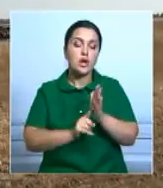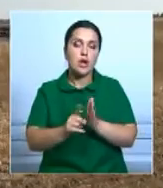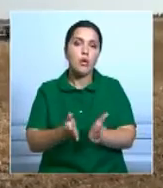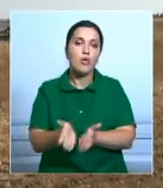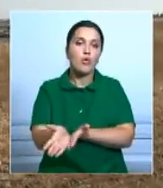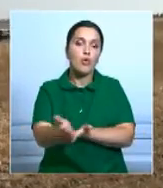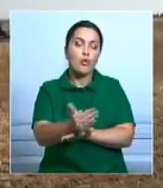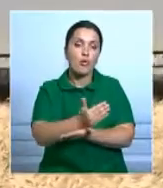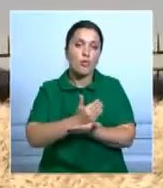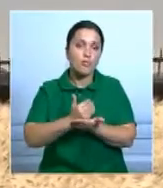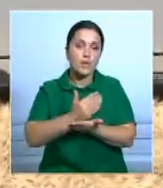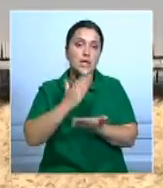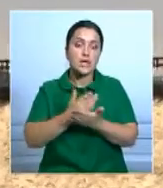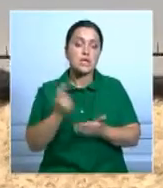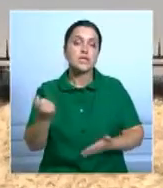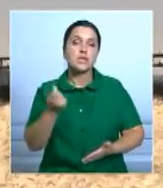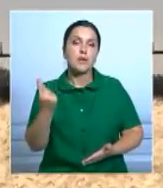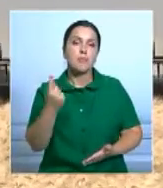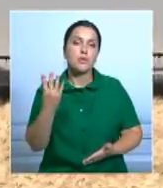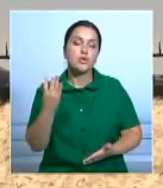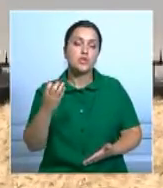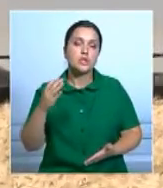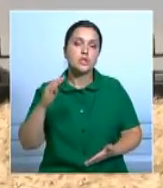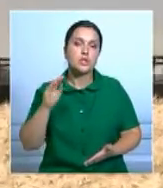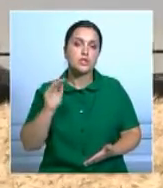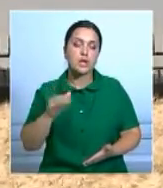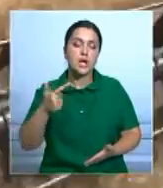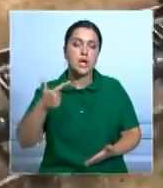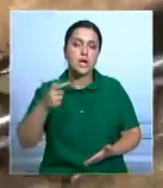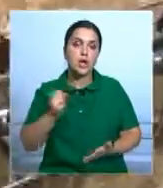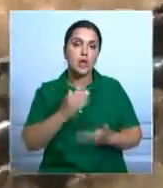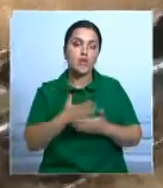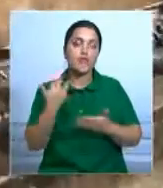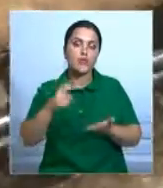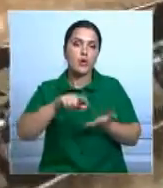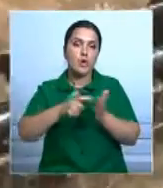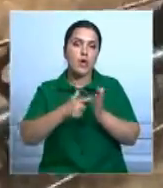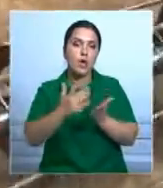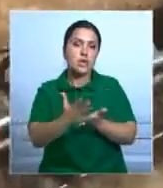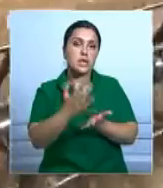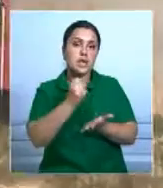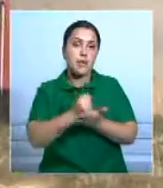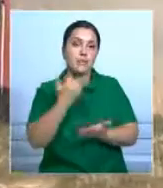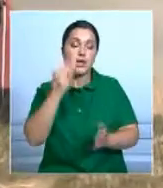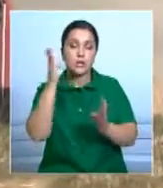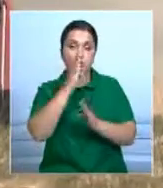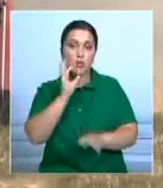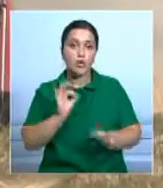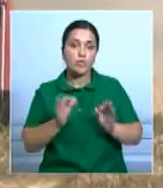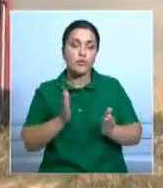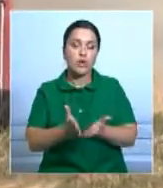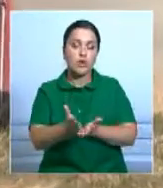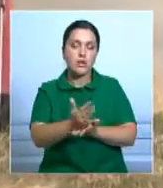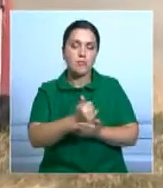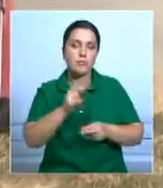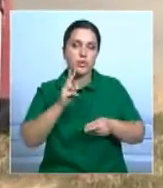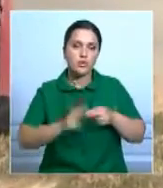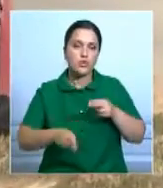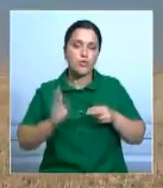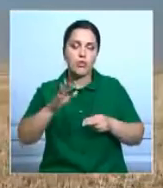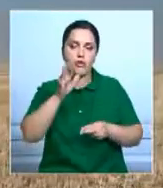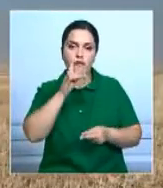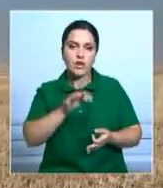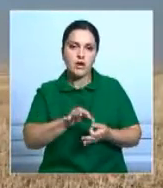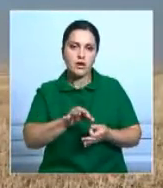уборке урожая. Зерно с первых 400 гектаров уже завезено в хранилище. Если не подведет погода, закончить уборку планируют в намеченные